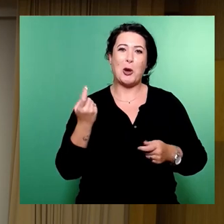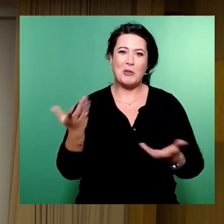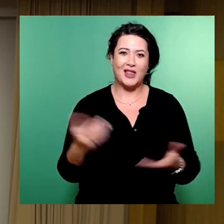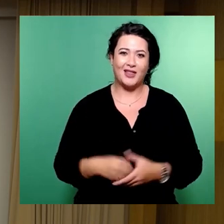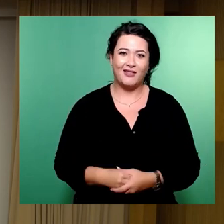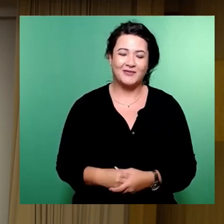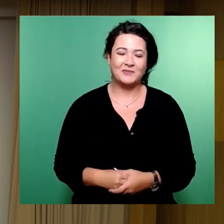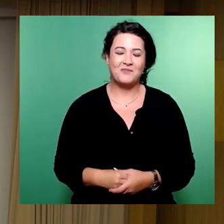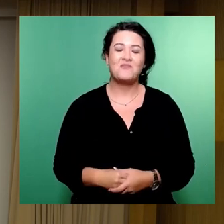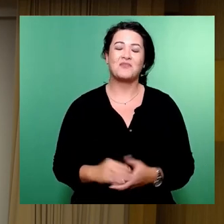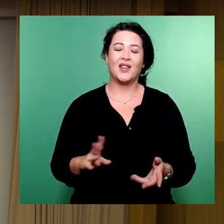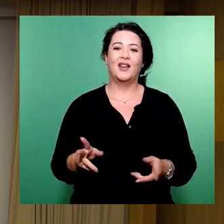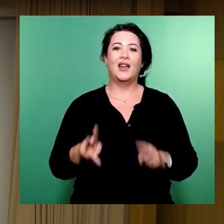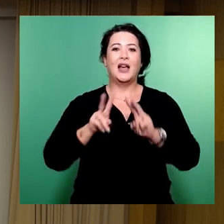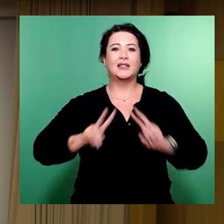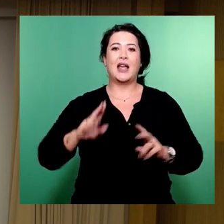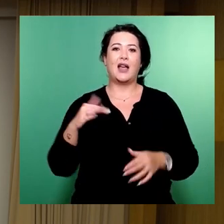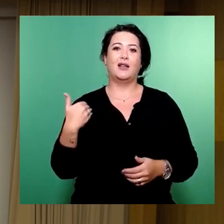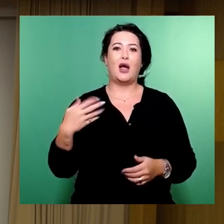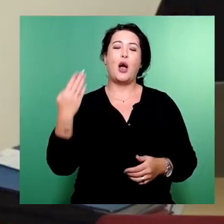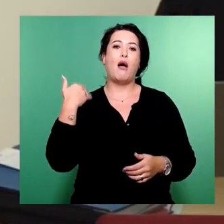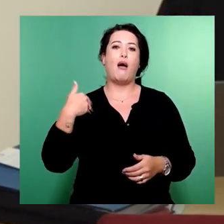Also sehr geehrter Herr Böhm, zum Sachstand.